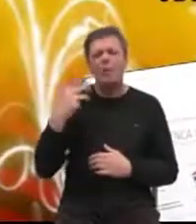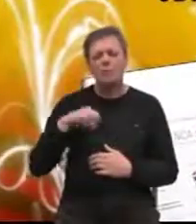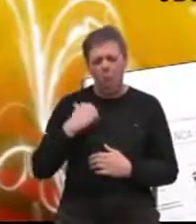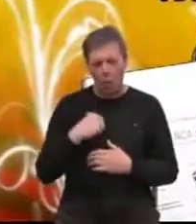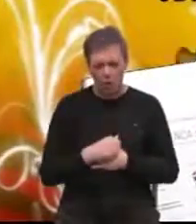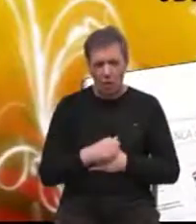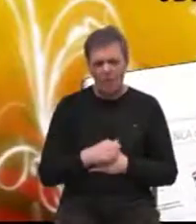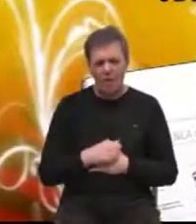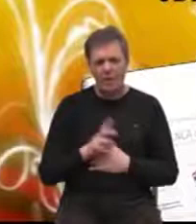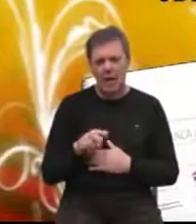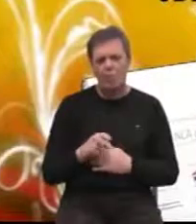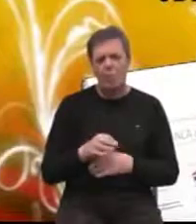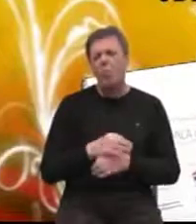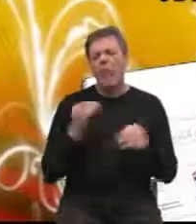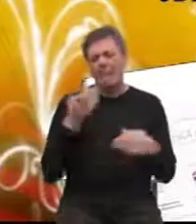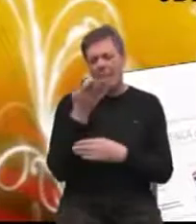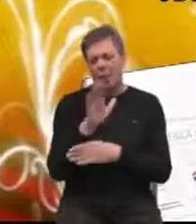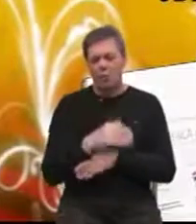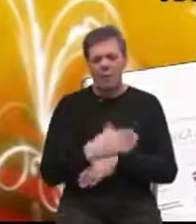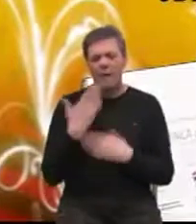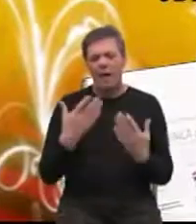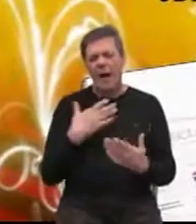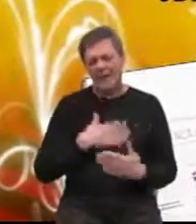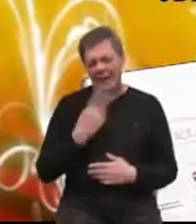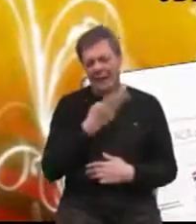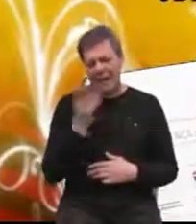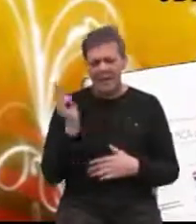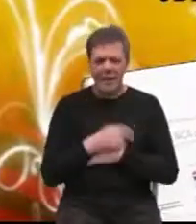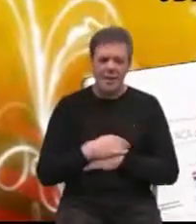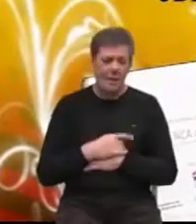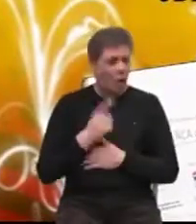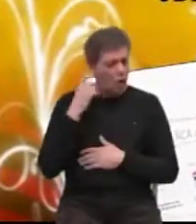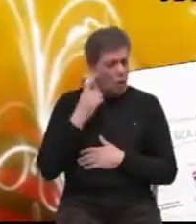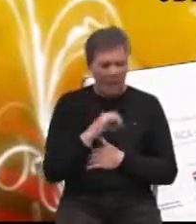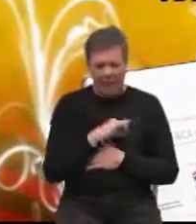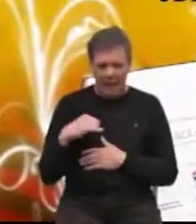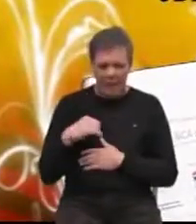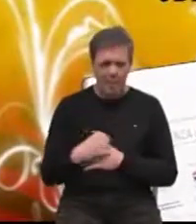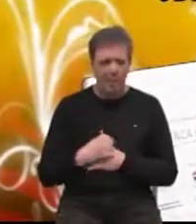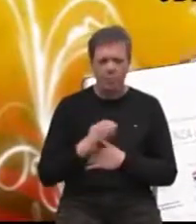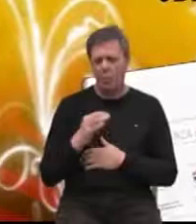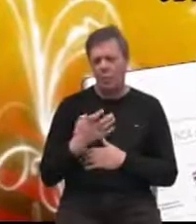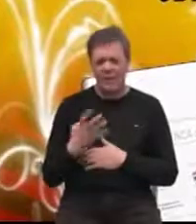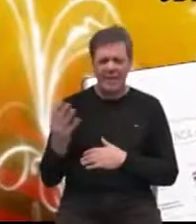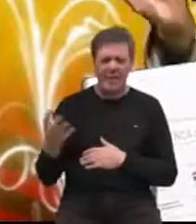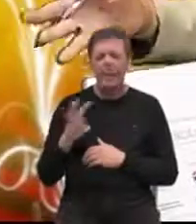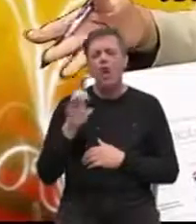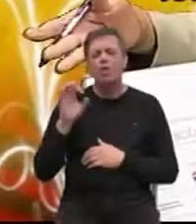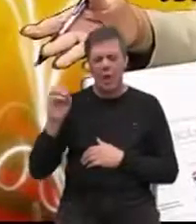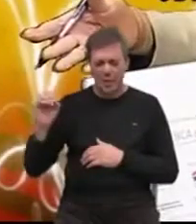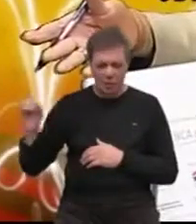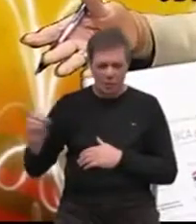godišnje. Da, imamo i javni ovakav nastup. Hvala vam, dragi gledatelji. Čuli ste sami 091 400.